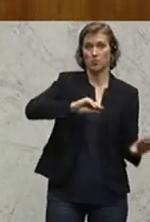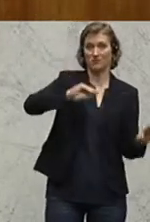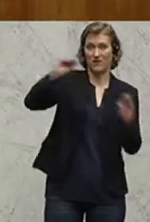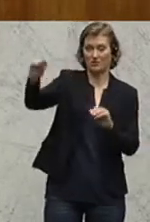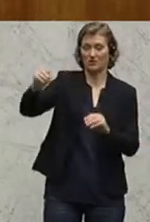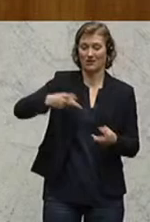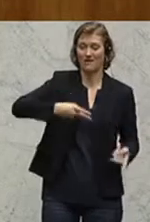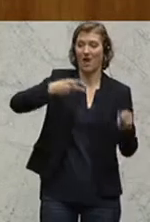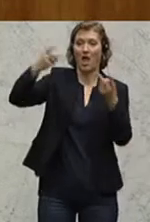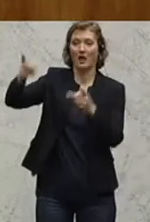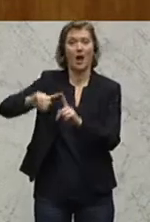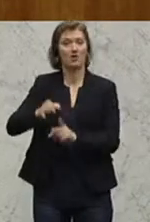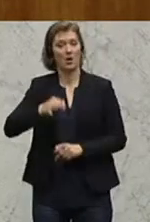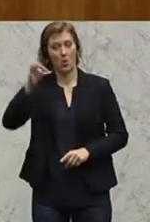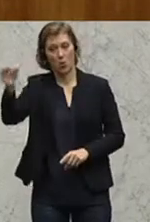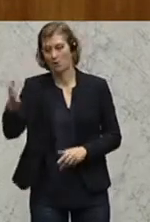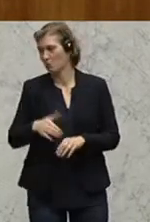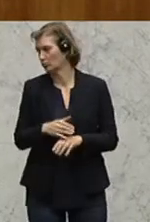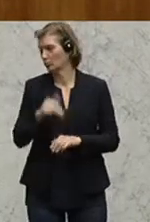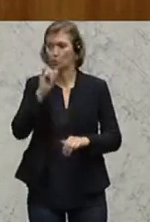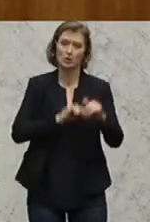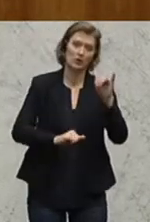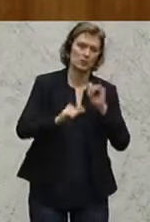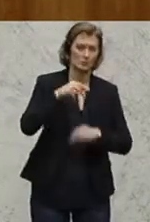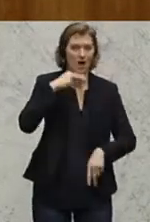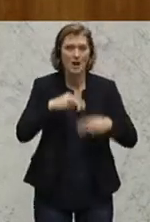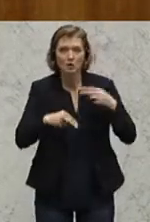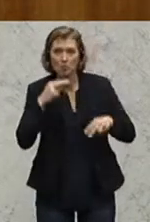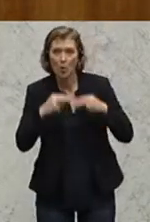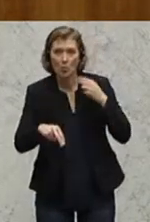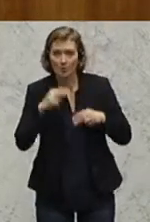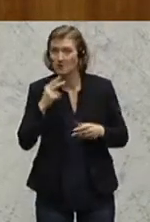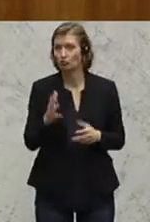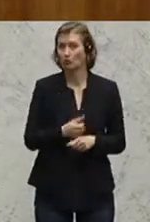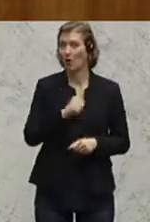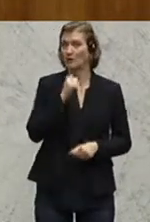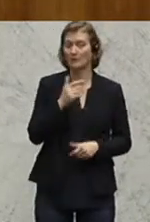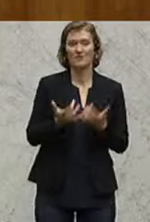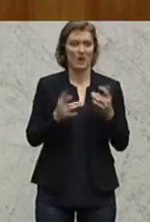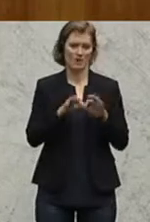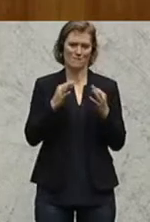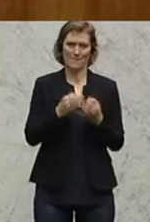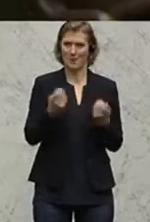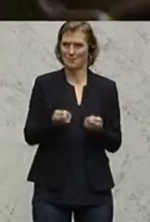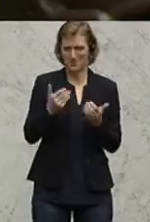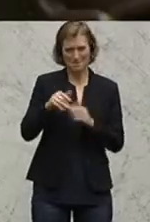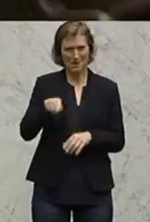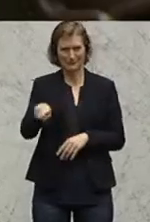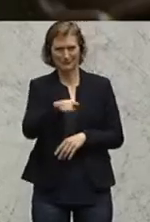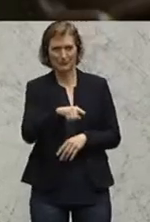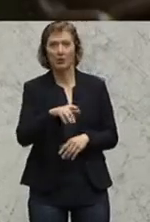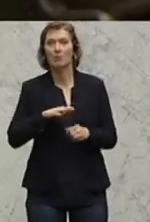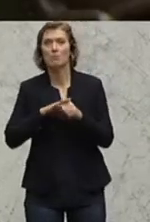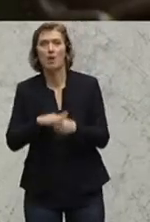Betrieb nicht ins Ausland verlegen können, speziell Tourismus, Gastronomie findet hier statt, sind großteils Familienbetriebe. Die werden extrem